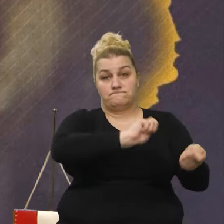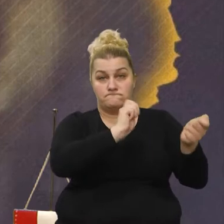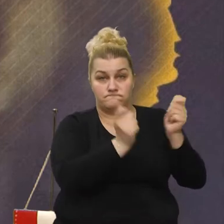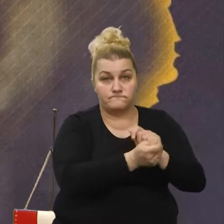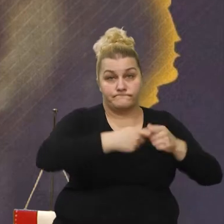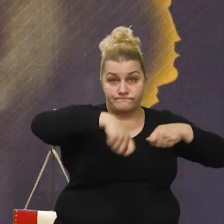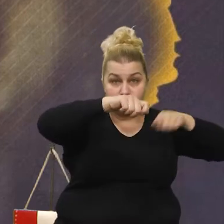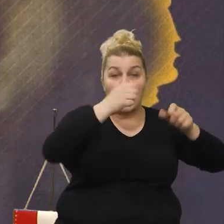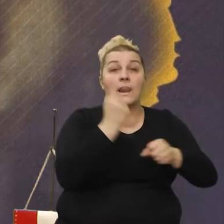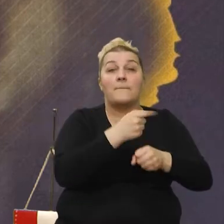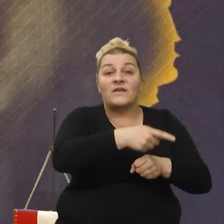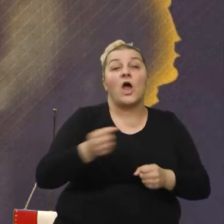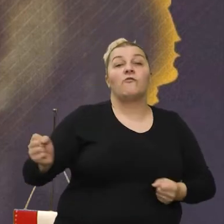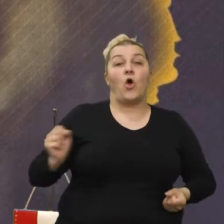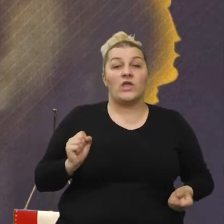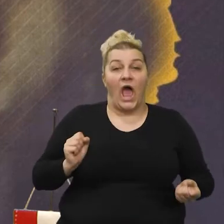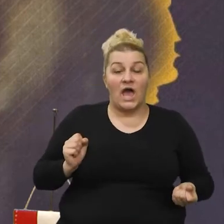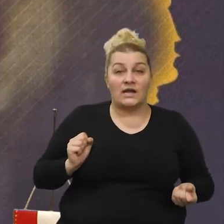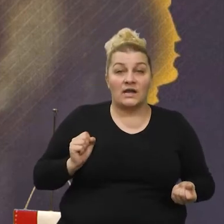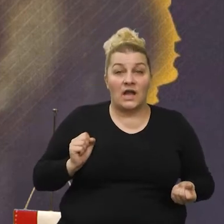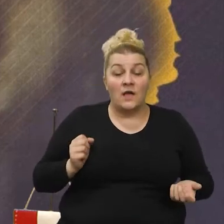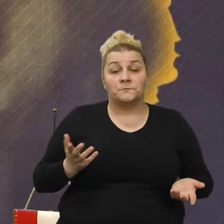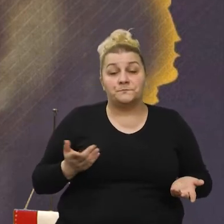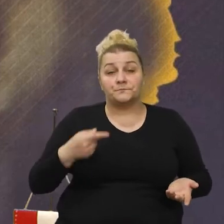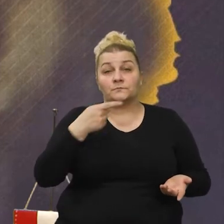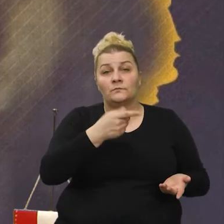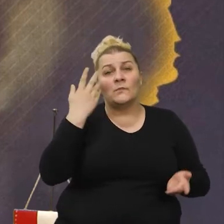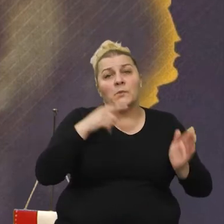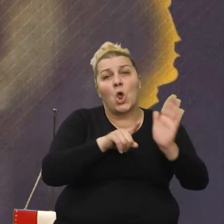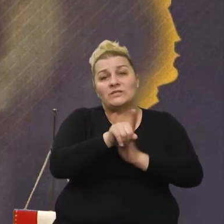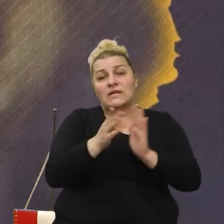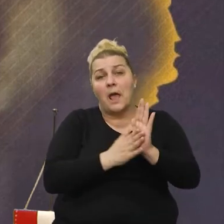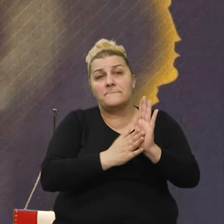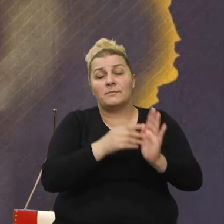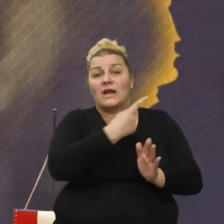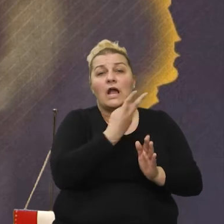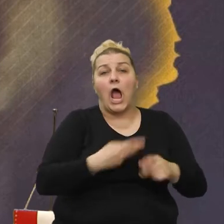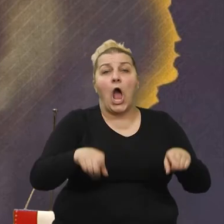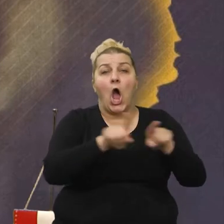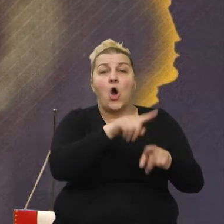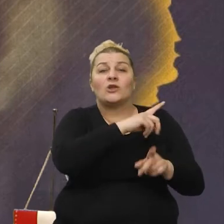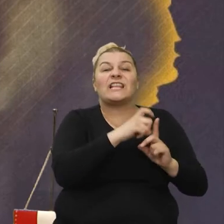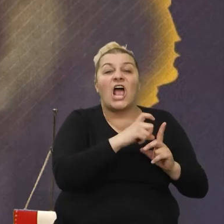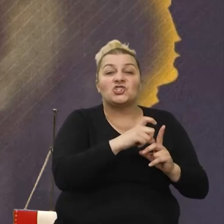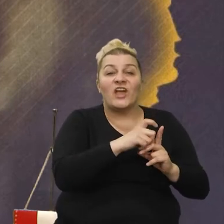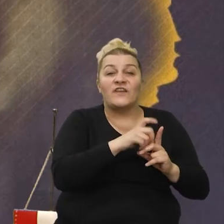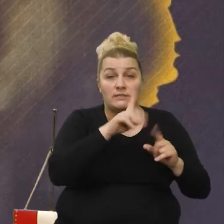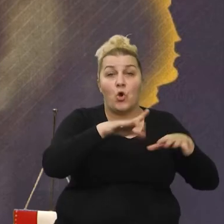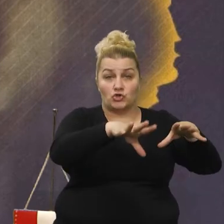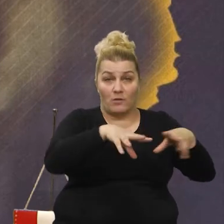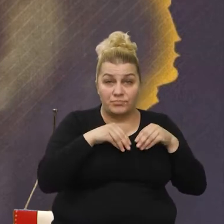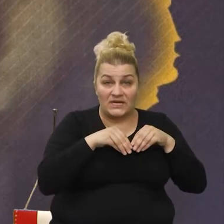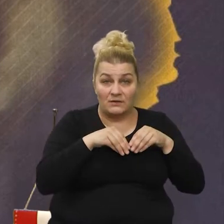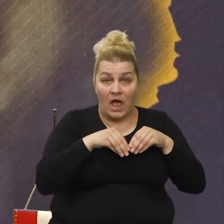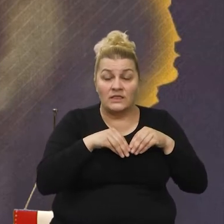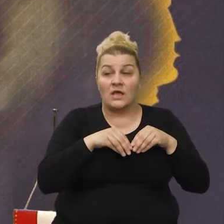srušene tvornice napravili vojarnu. Cilj je bio da, isto kao što je Dračevac, možemo primiti jednu bojnu koja se može